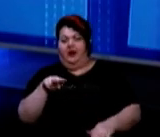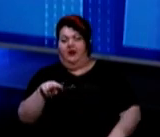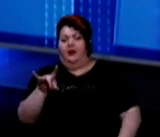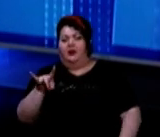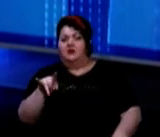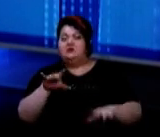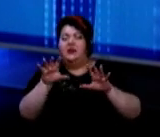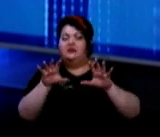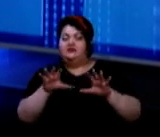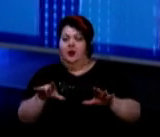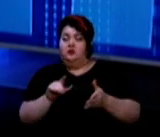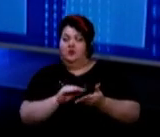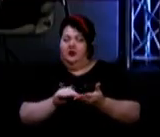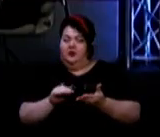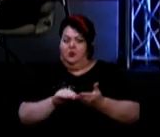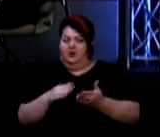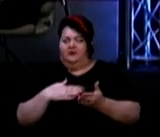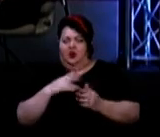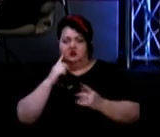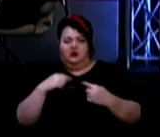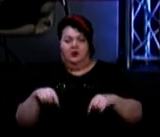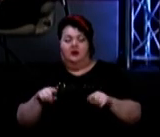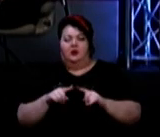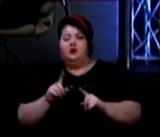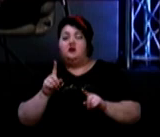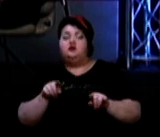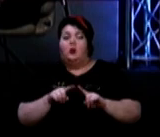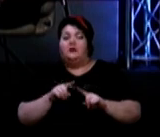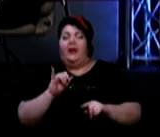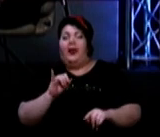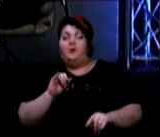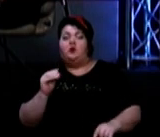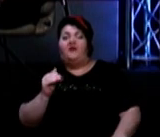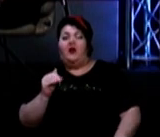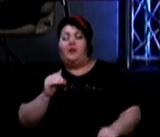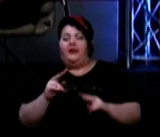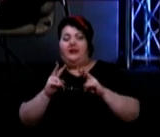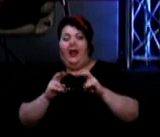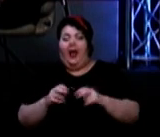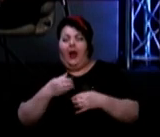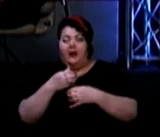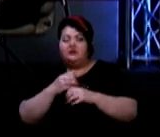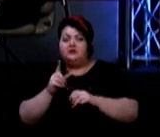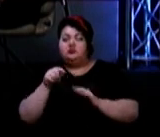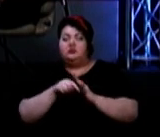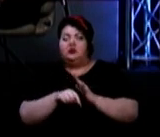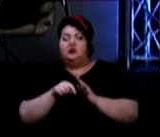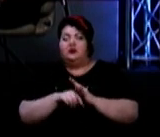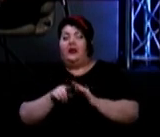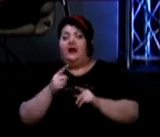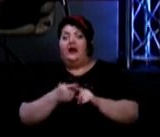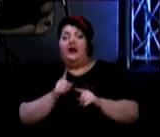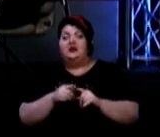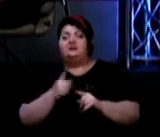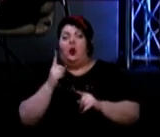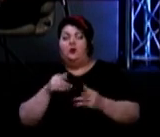Це законодавчо врегулювано в нашій країні. А що таке імуноферментний аналіз? Чому він полягає? Імуноферментний аналіз – це